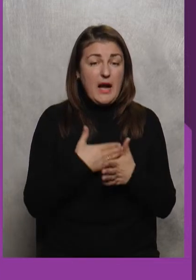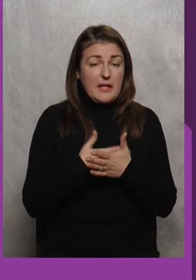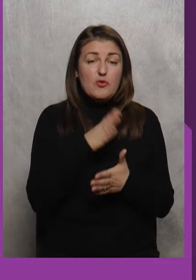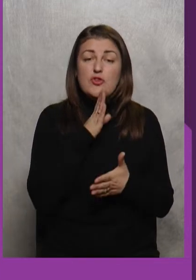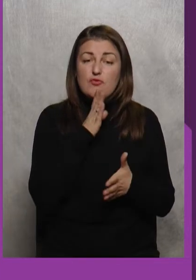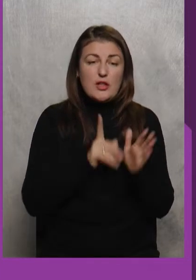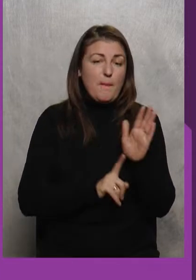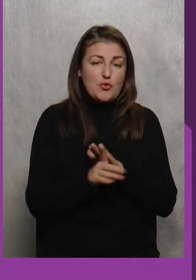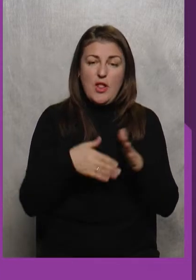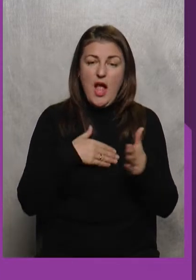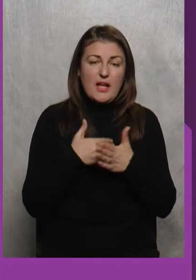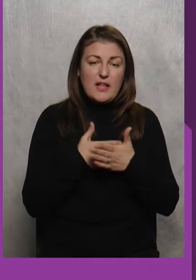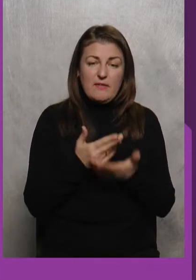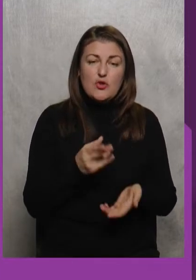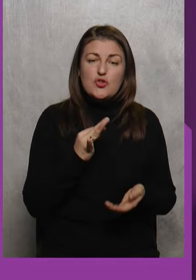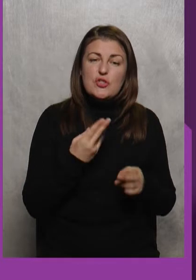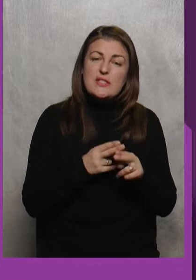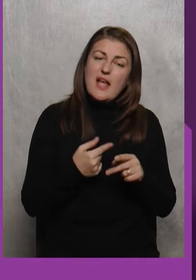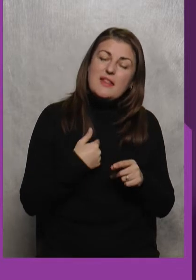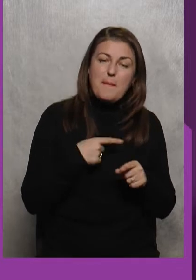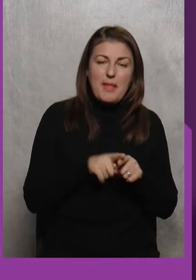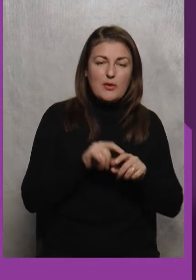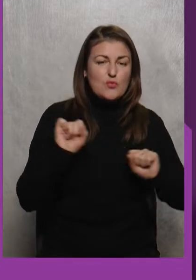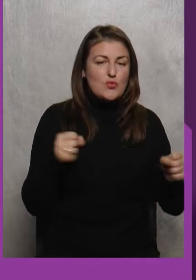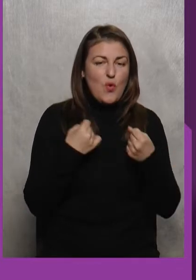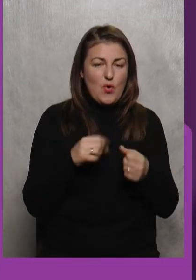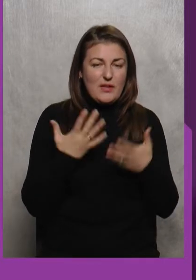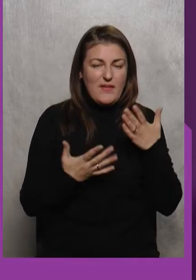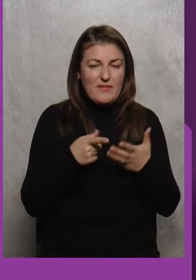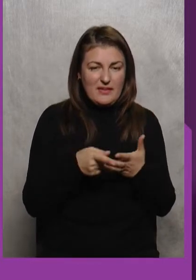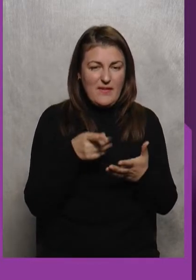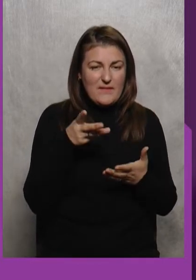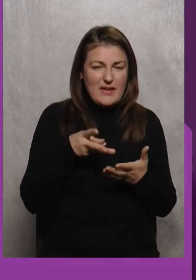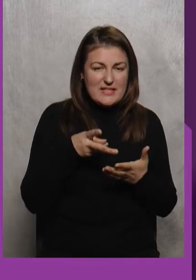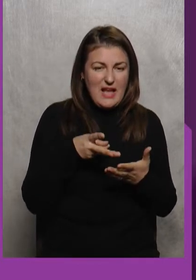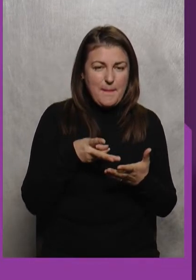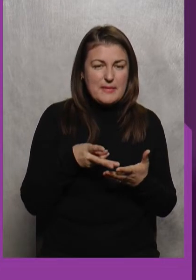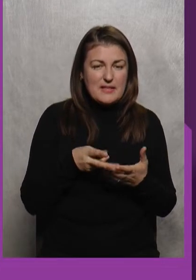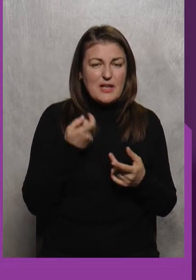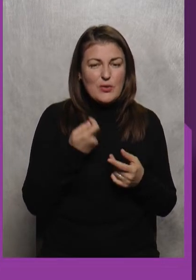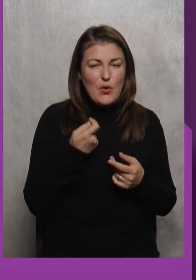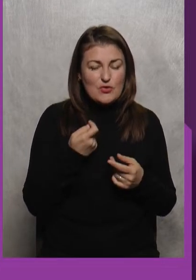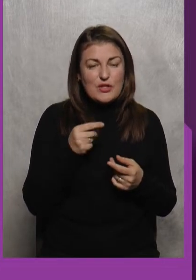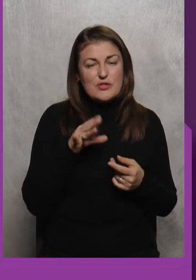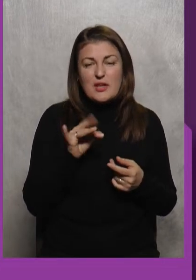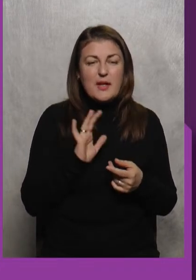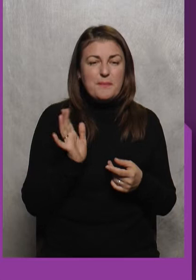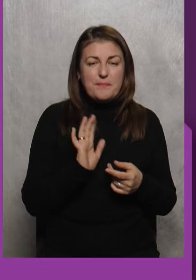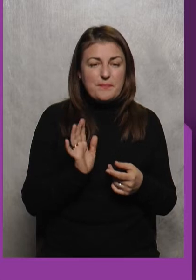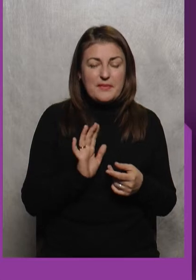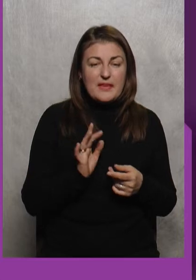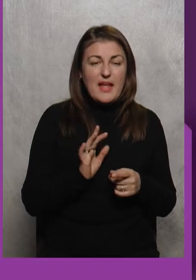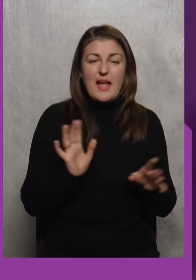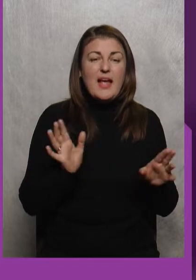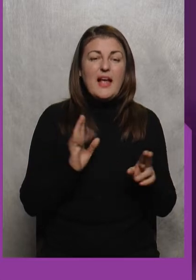Дівчата Почали Дивіться Чи це Прискорили Мабуть Запис Трішечки Чи мені Лише